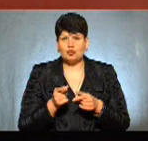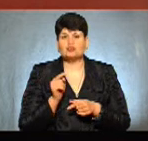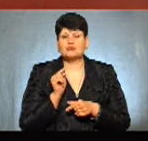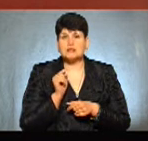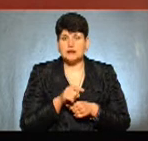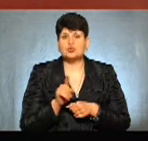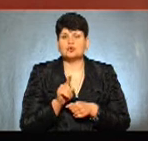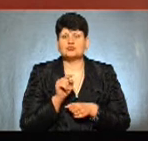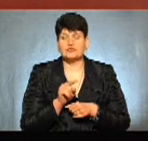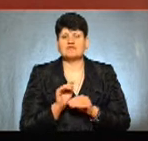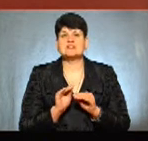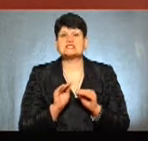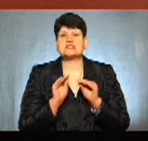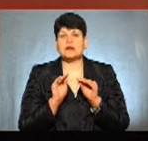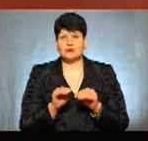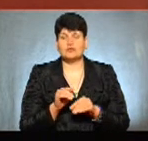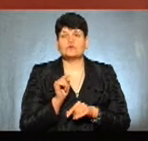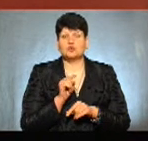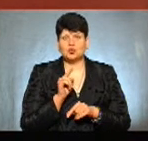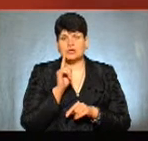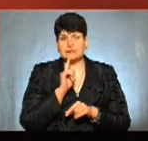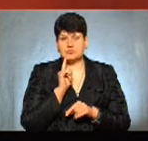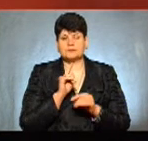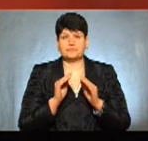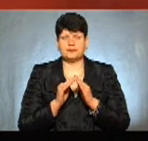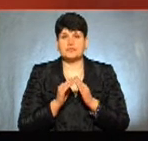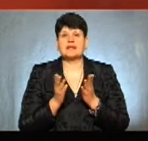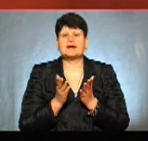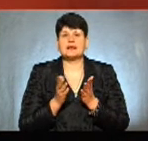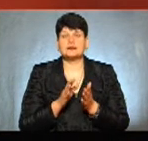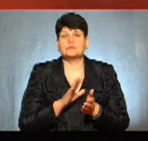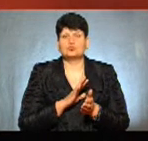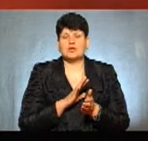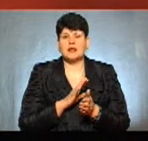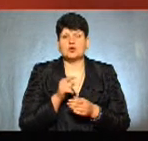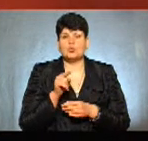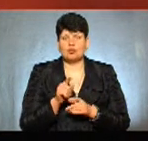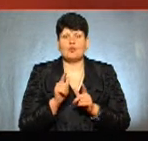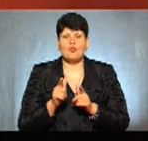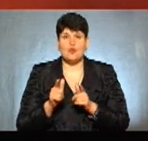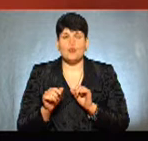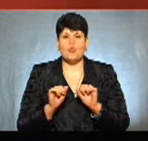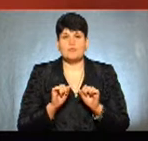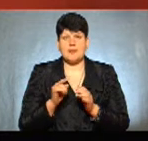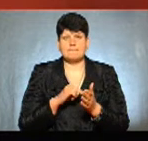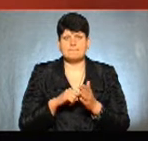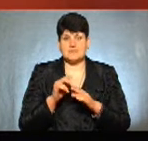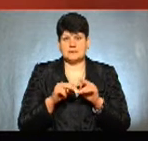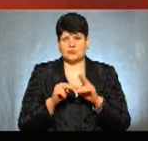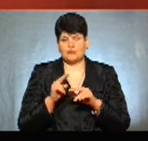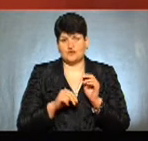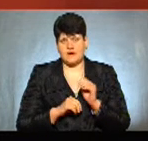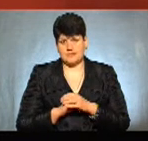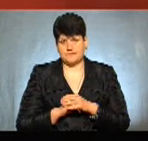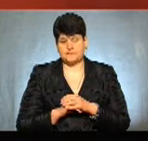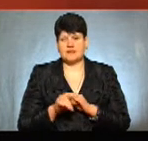він встановив ту тимчасову споруду, яка була йому погоджена управлінням містобудування та архітектури.